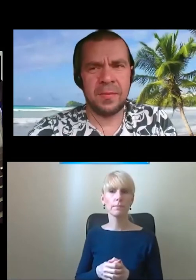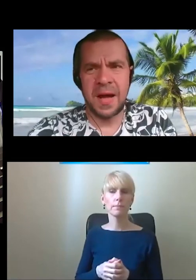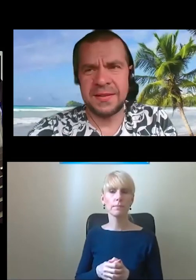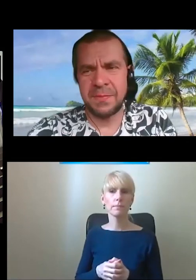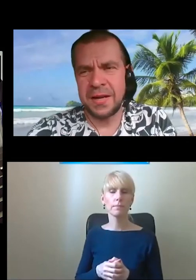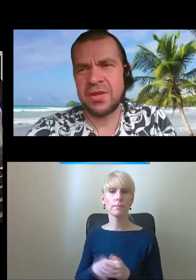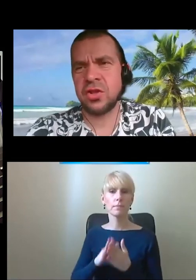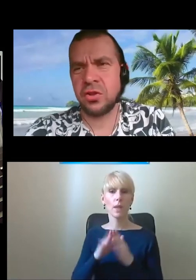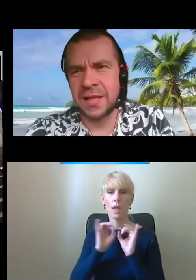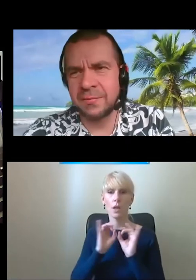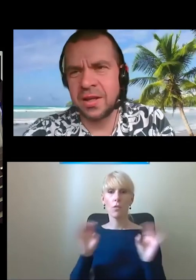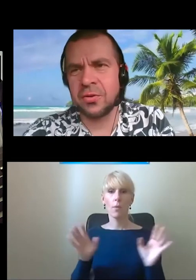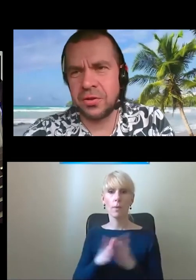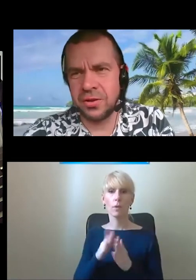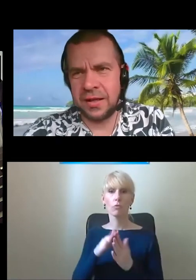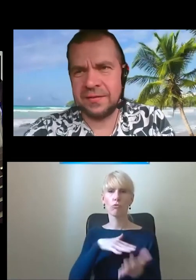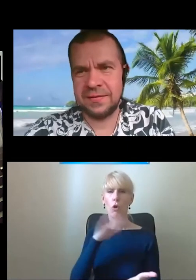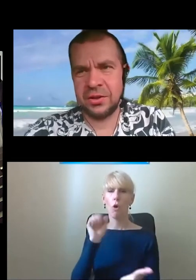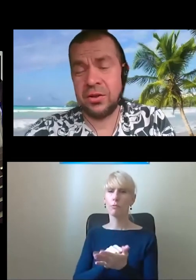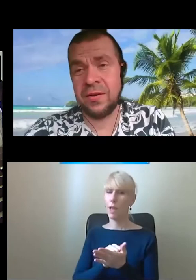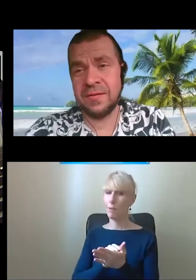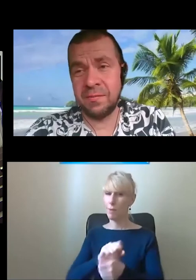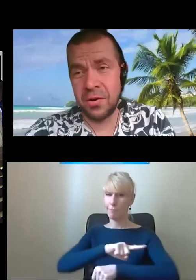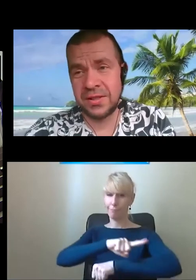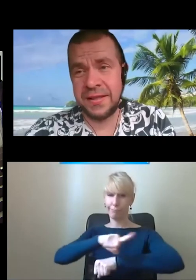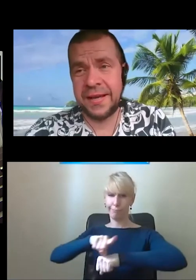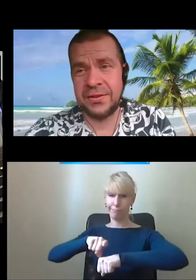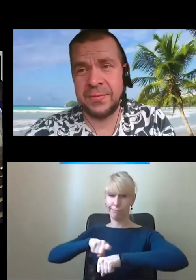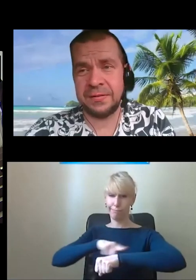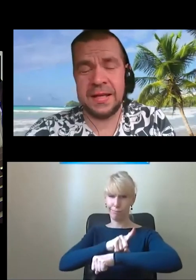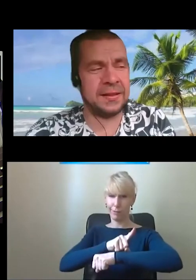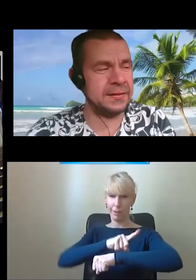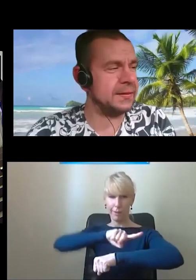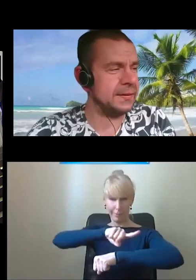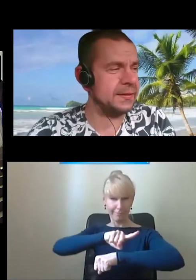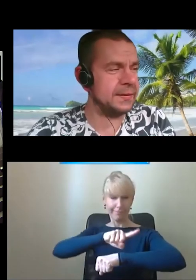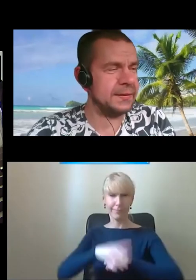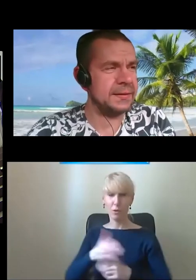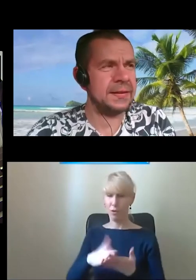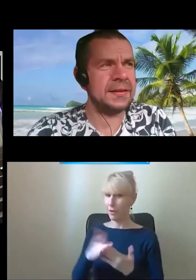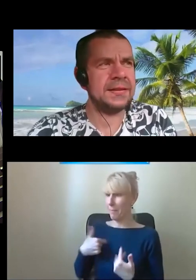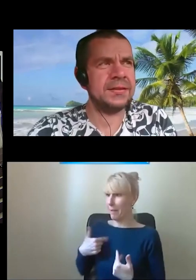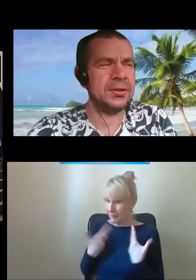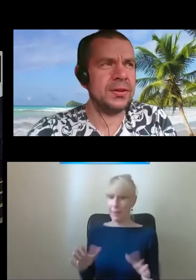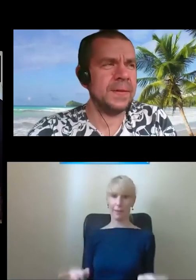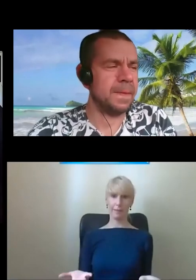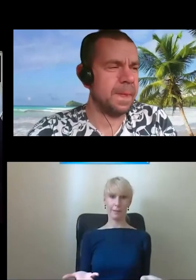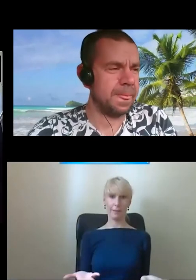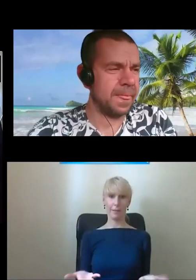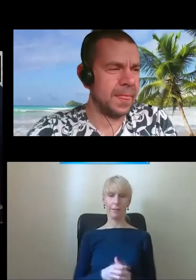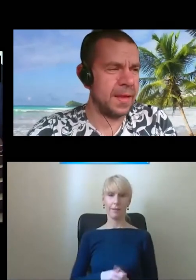informacja pierwsza, że to zajmuje godzinę, co może zniechęcić, prawda? Dobrze, no.